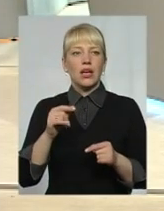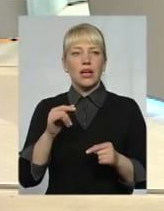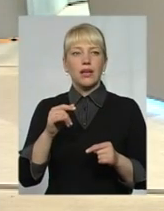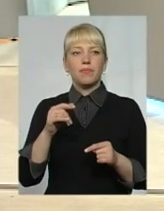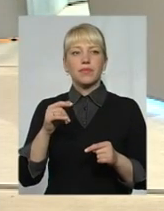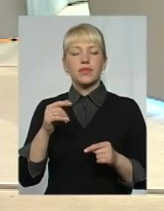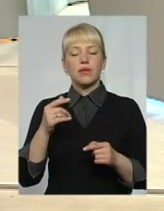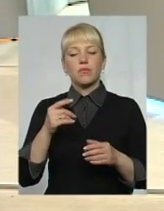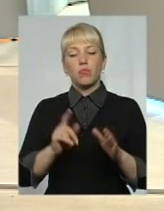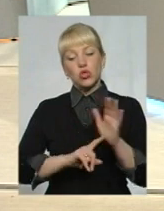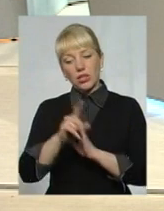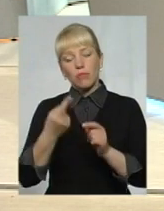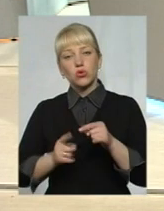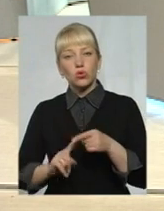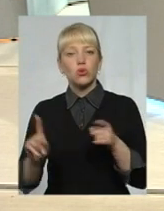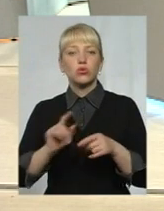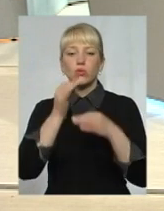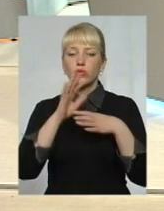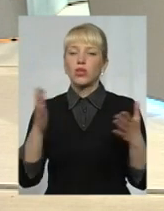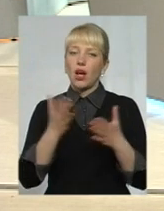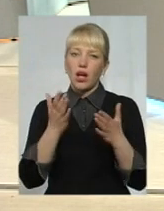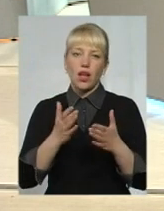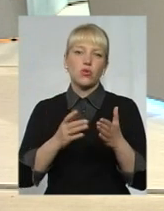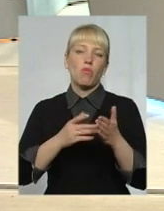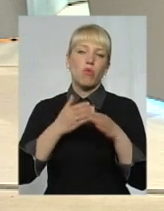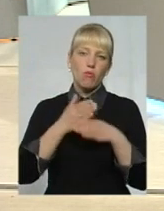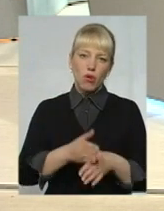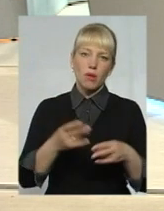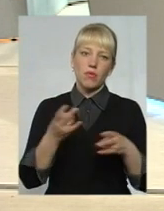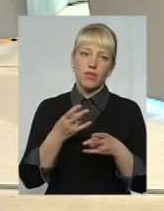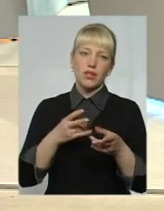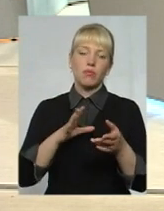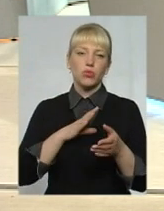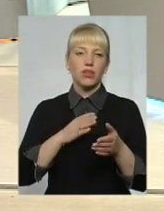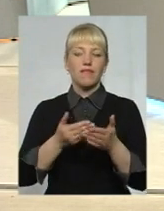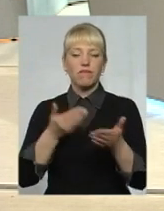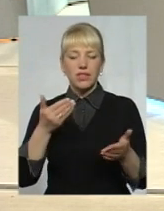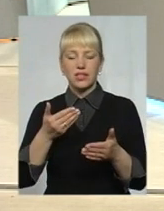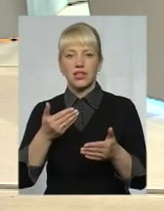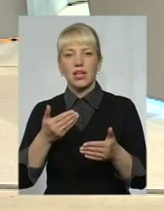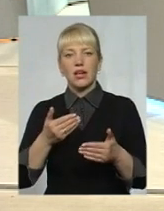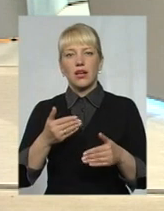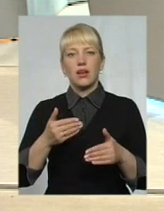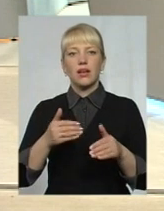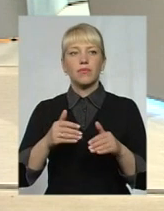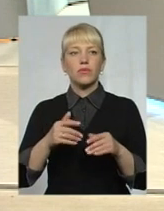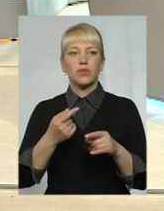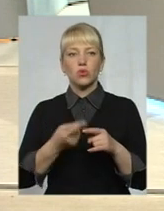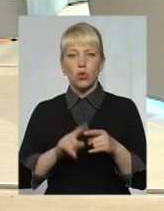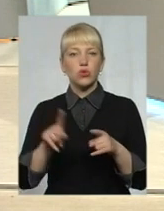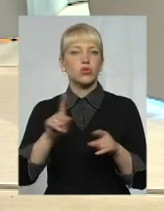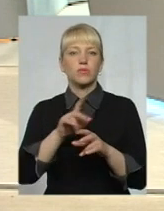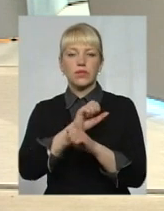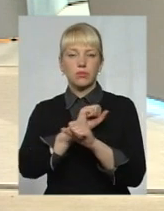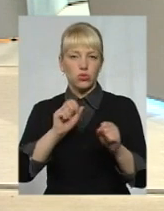будь-яка допомога має йти від позиції не на шкоді. І для того, щоб починати щось робити,